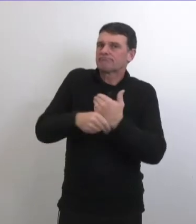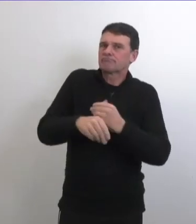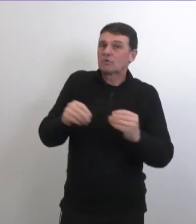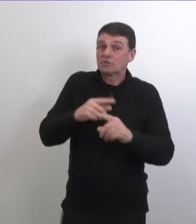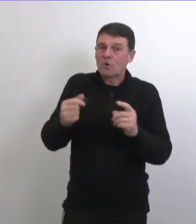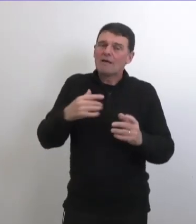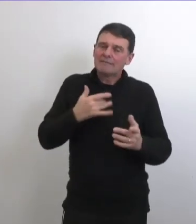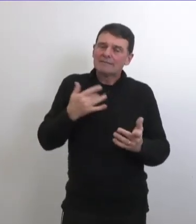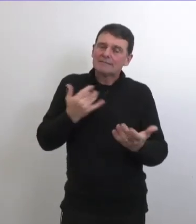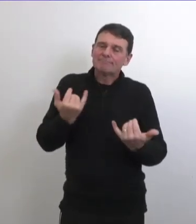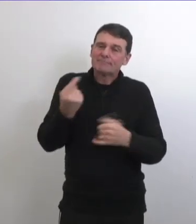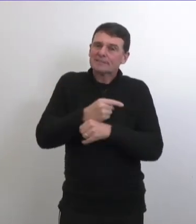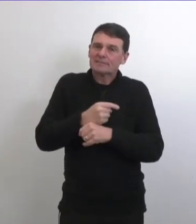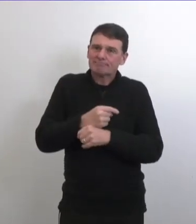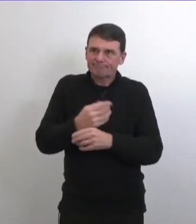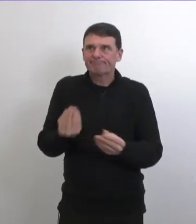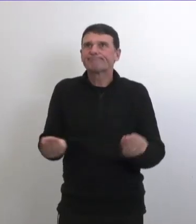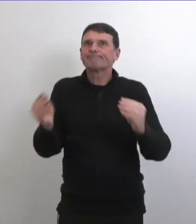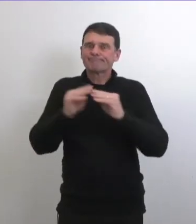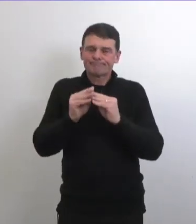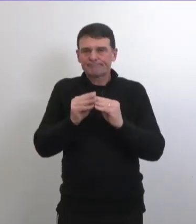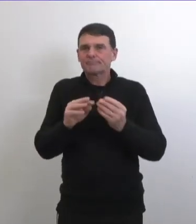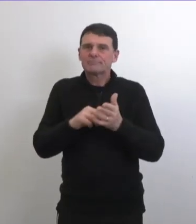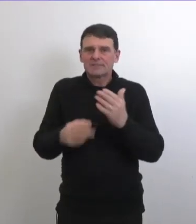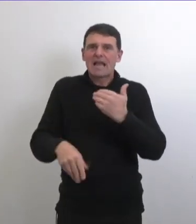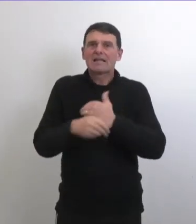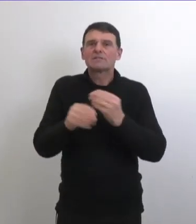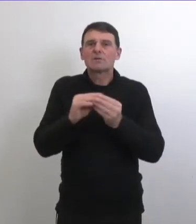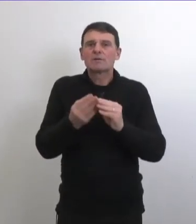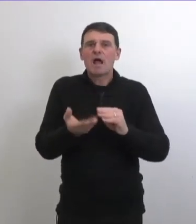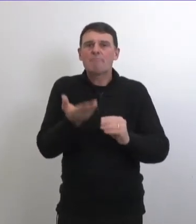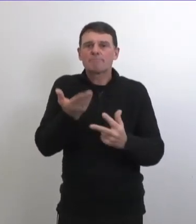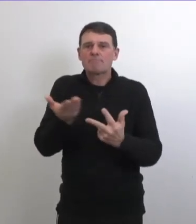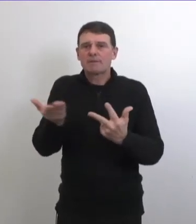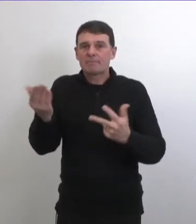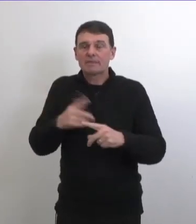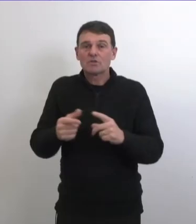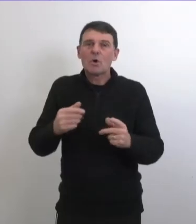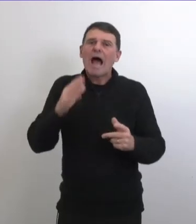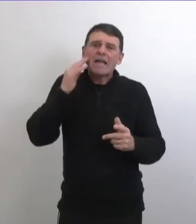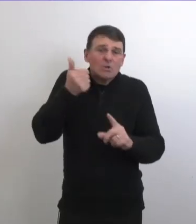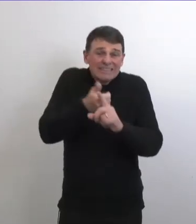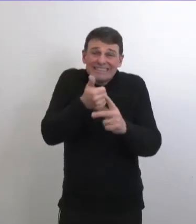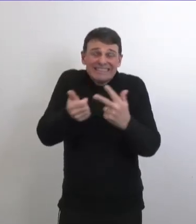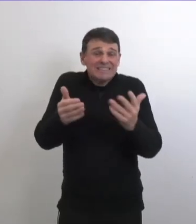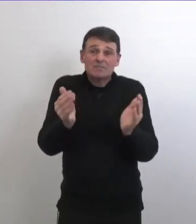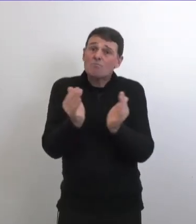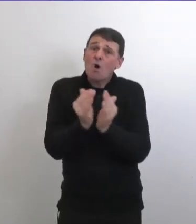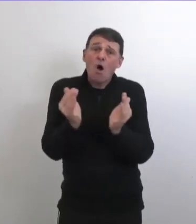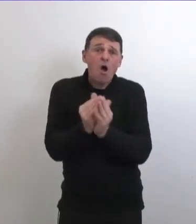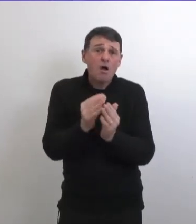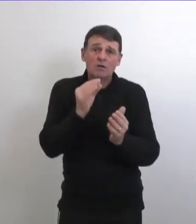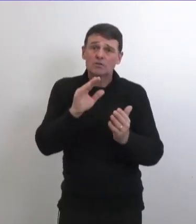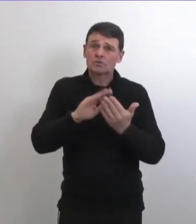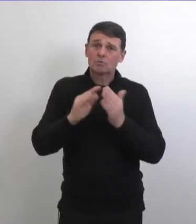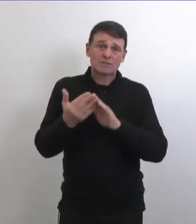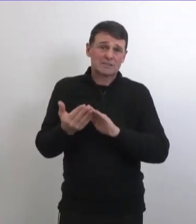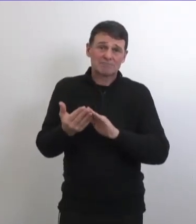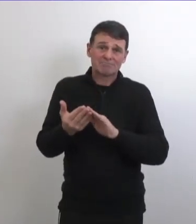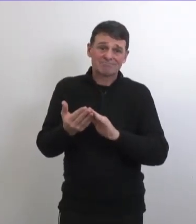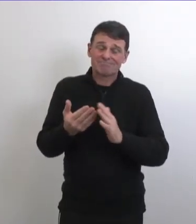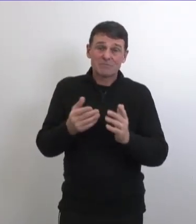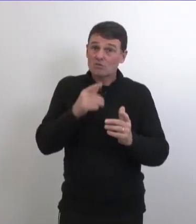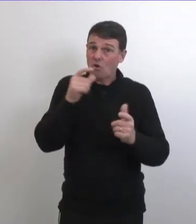alors je crois malheureusement que certains de ces chiffres vont augmenter après aujourd'hui mais ça c'est les répercussions dans ces